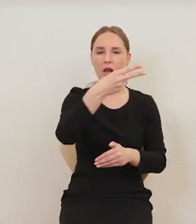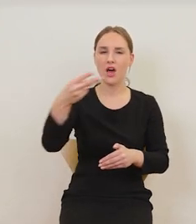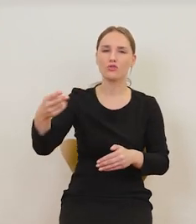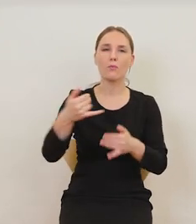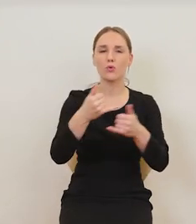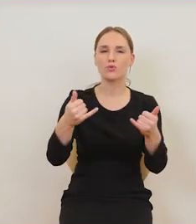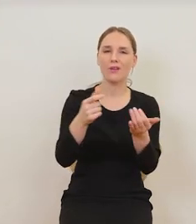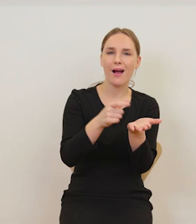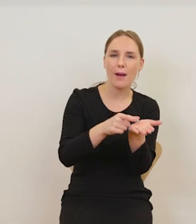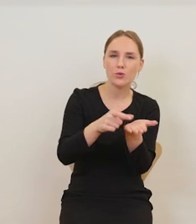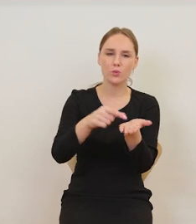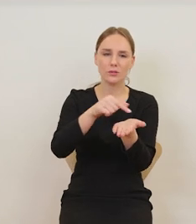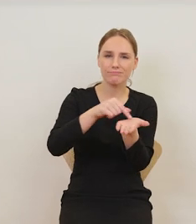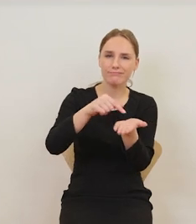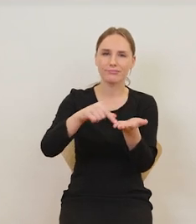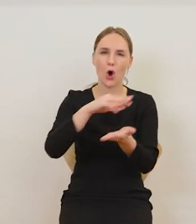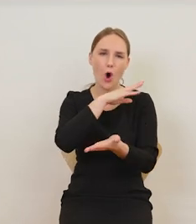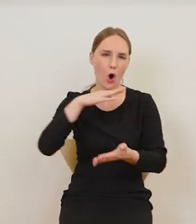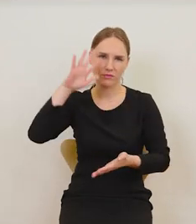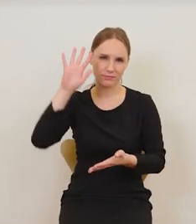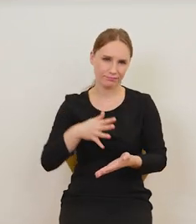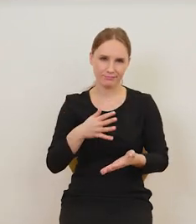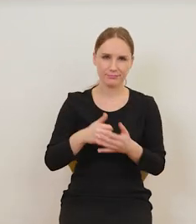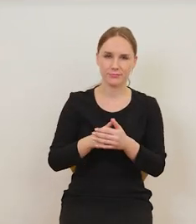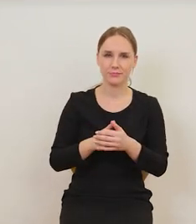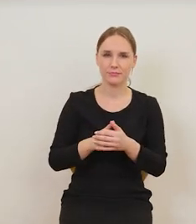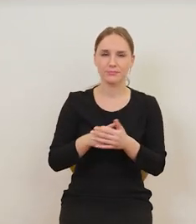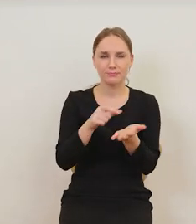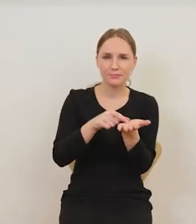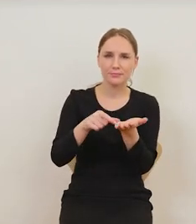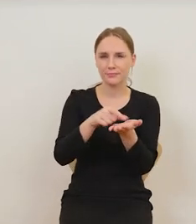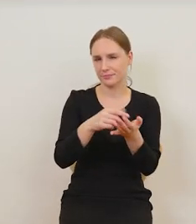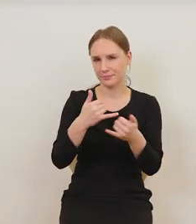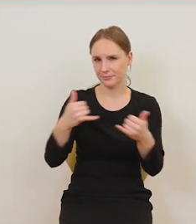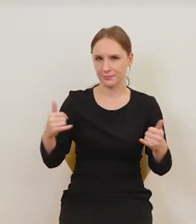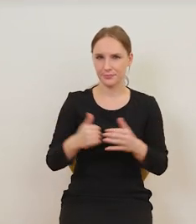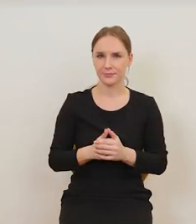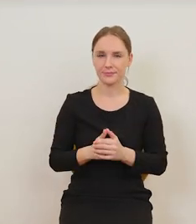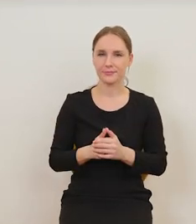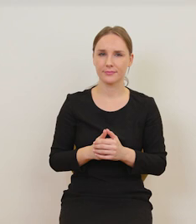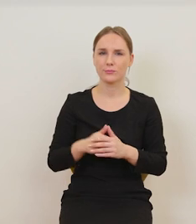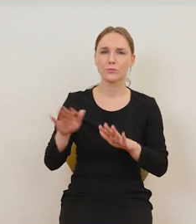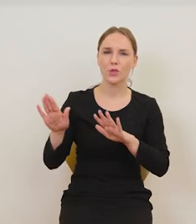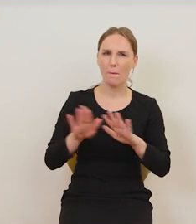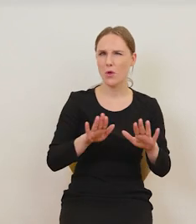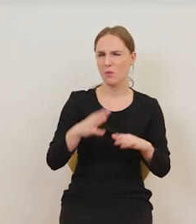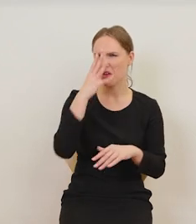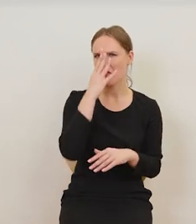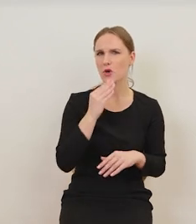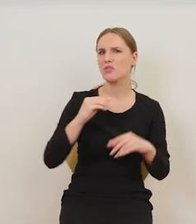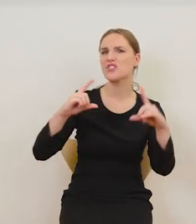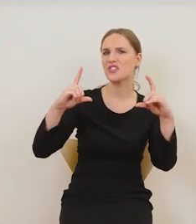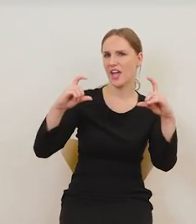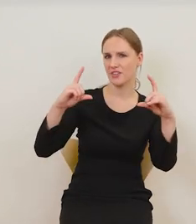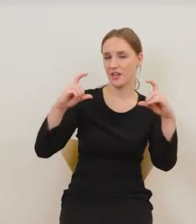kapsułki. Różnokolorowe kapsułki, leżą również drażetki, tabletki. Wygląda to jak zdjęcie, a w